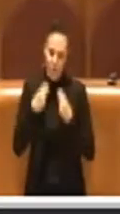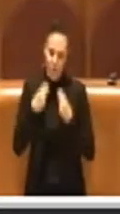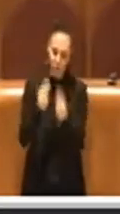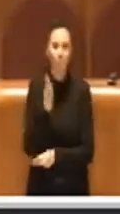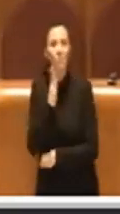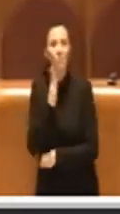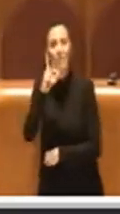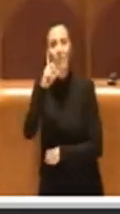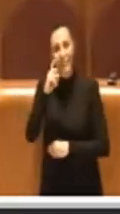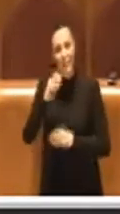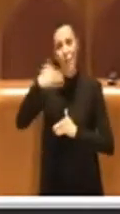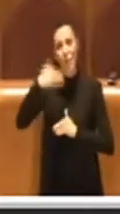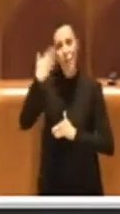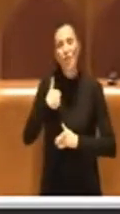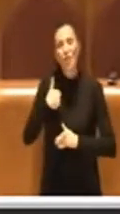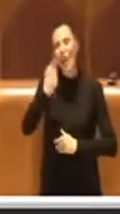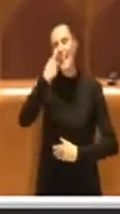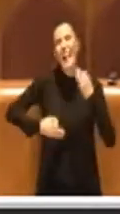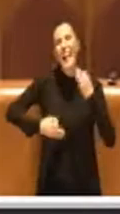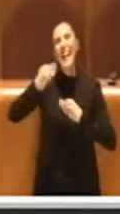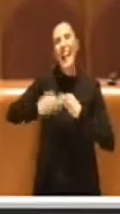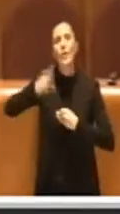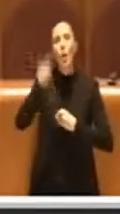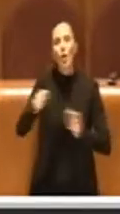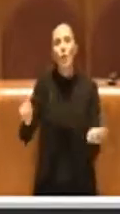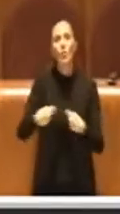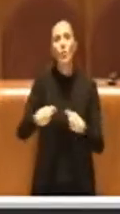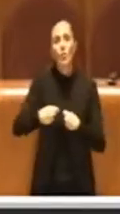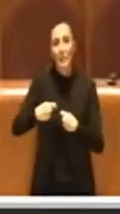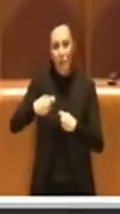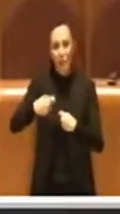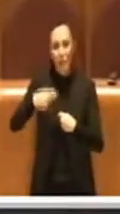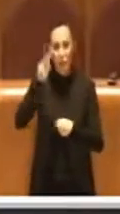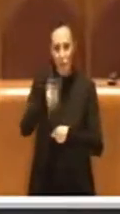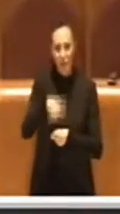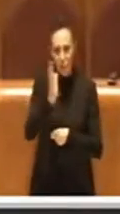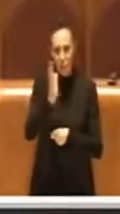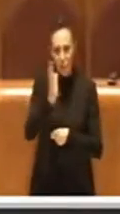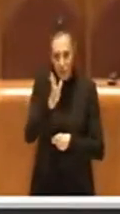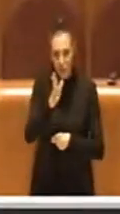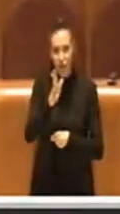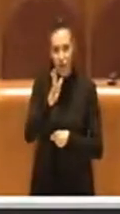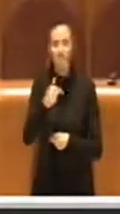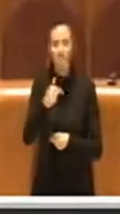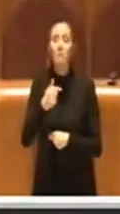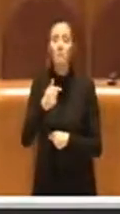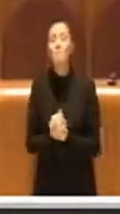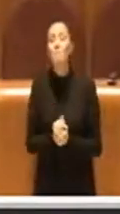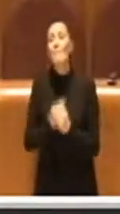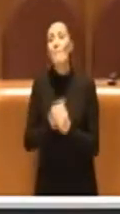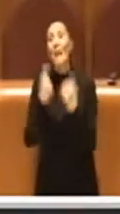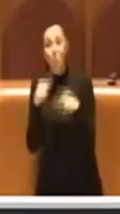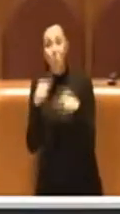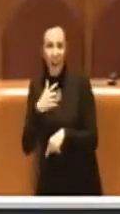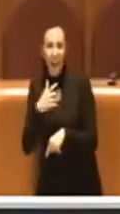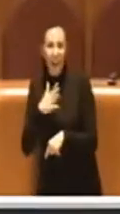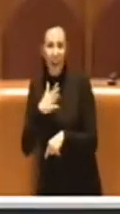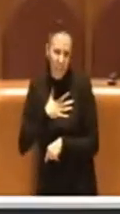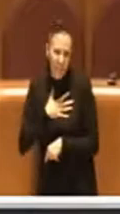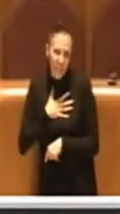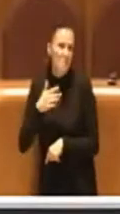bilancio ha un debito ingiuntivo emesso nel 2015, quindi precedentemente a questa amministrazione. Ora a me non piace, perché non è proprio mia